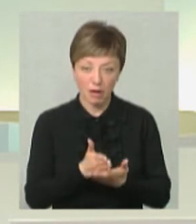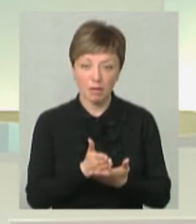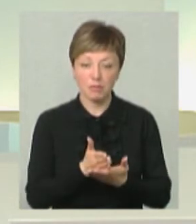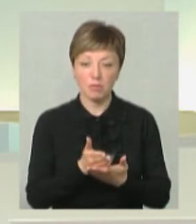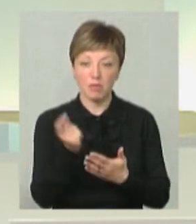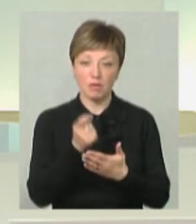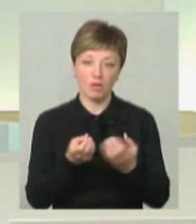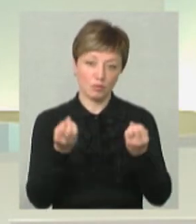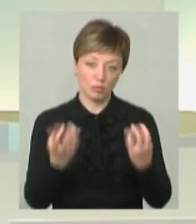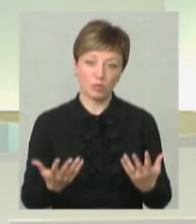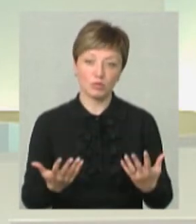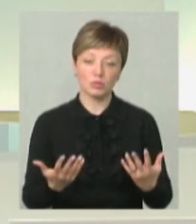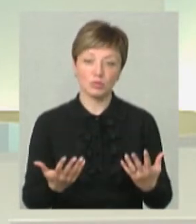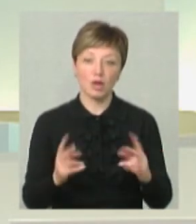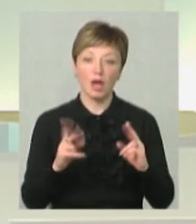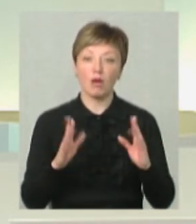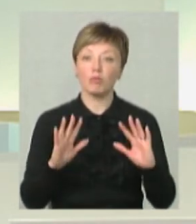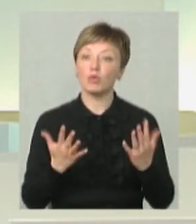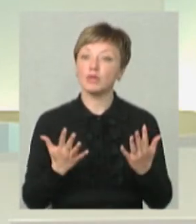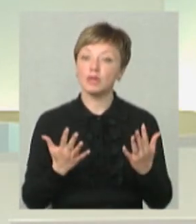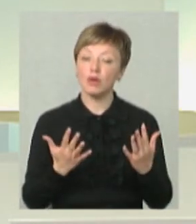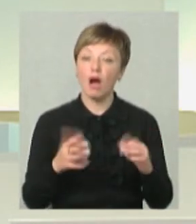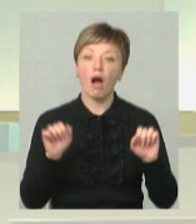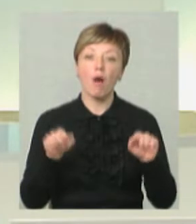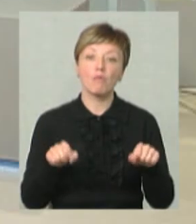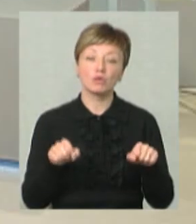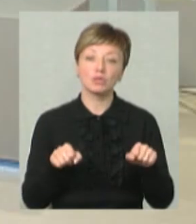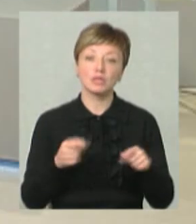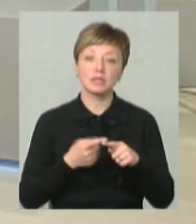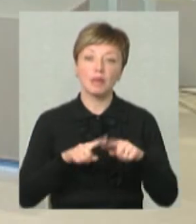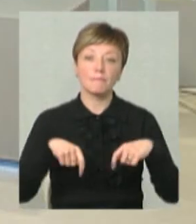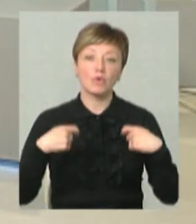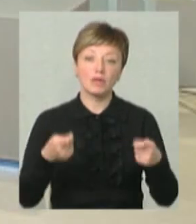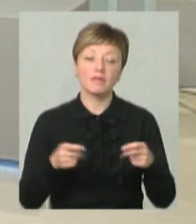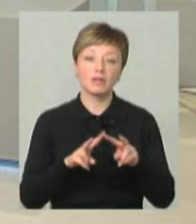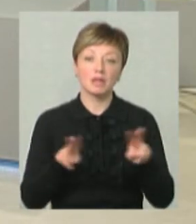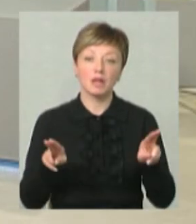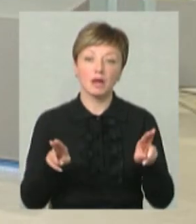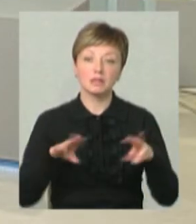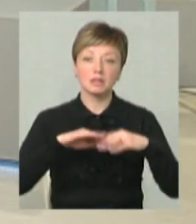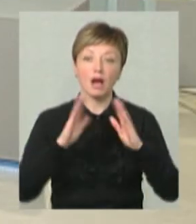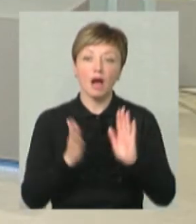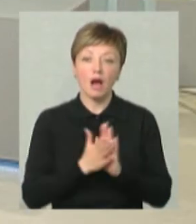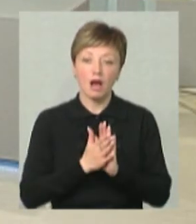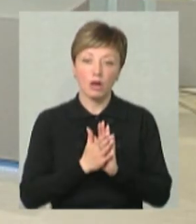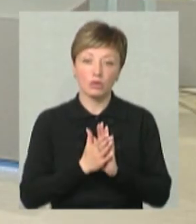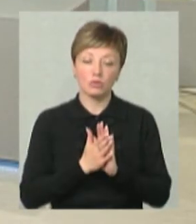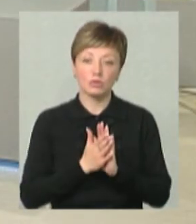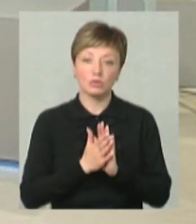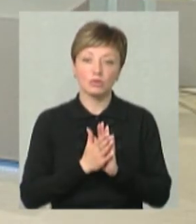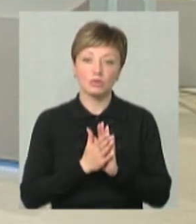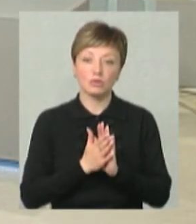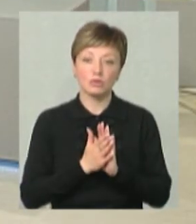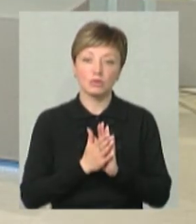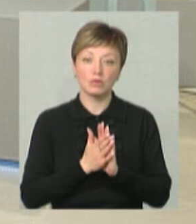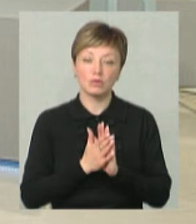просто як подію, а можна це подавати як якусь загальну таку, як образ,